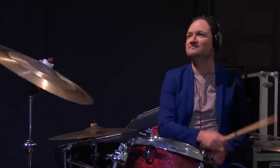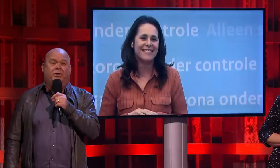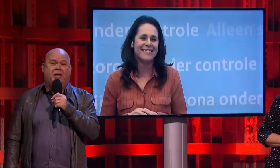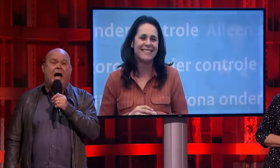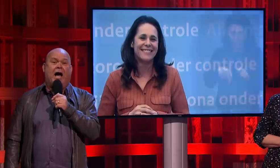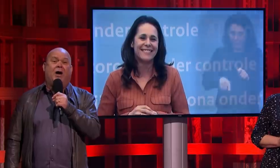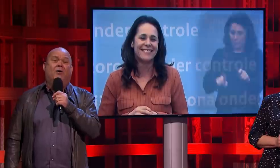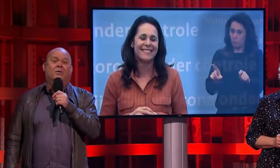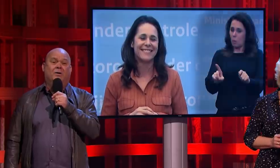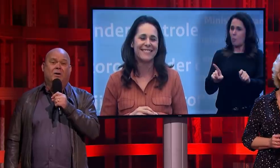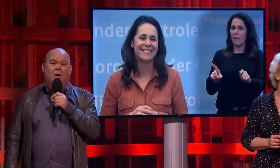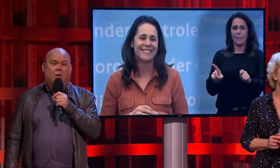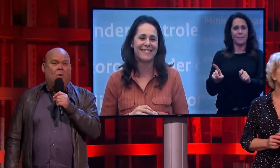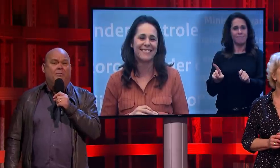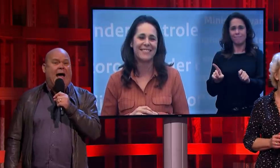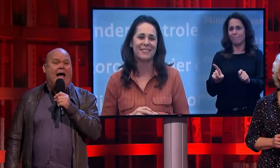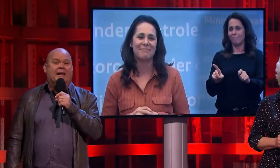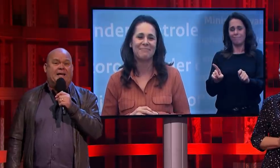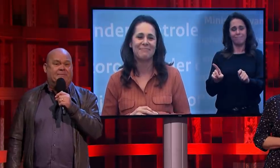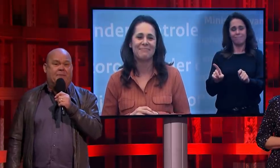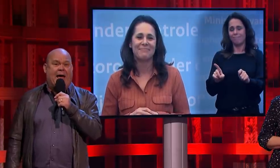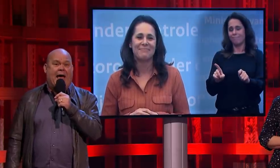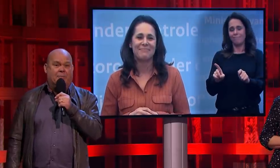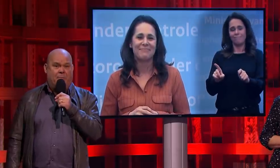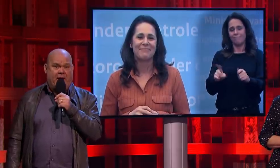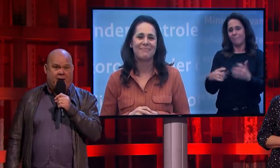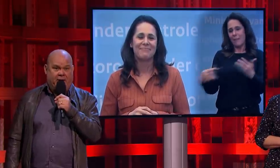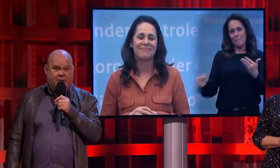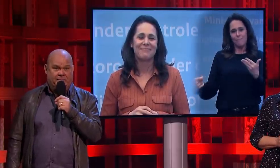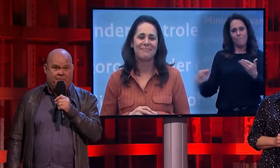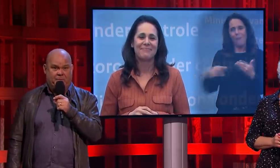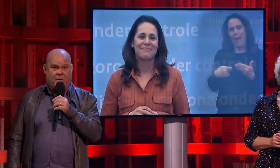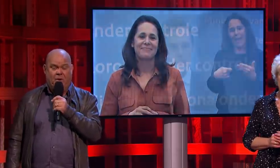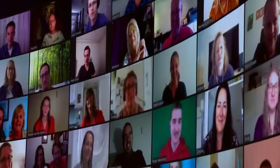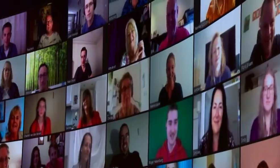Zonder jou komt bijna niets meer bij me binnen.